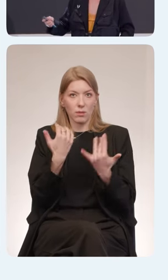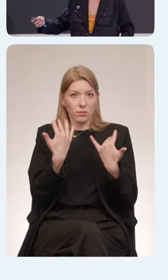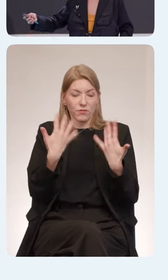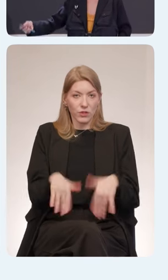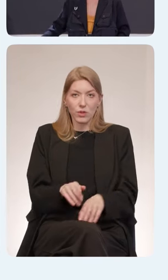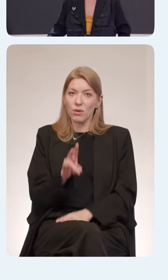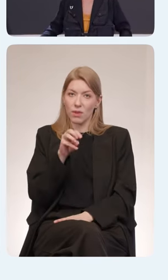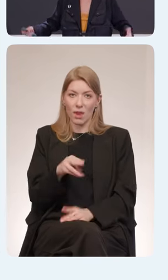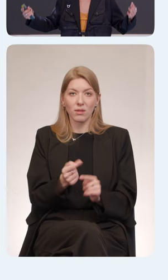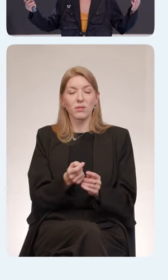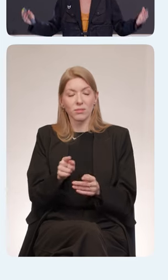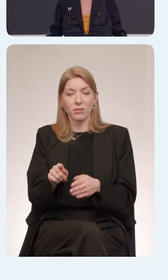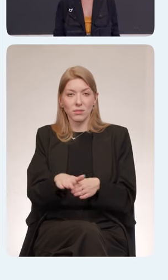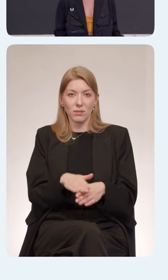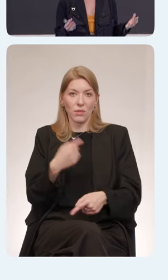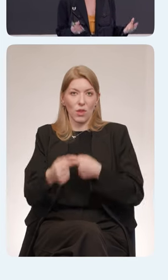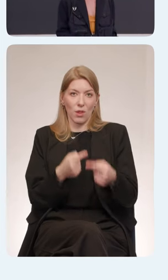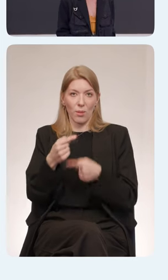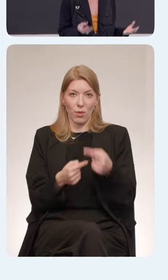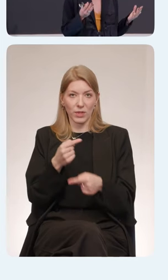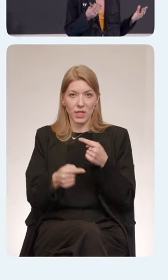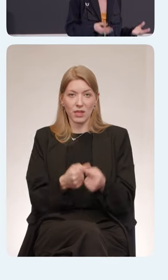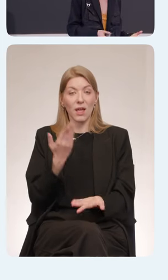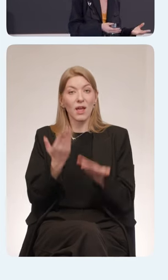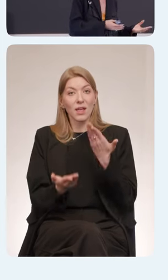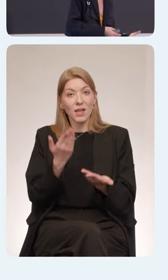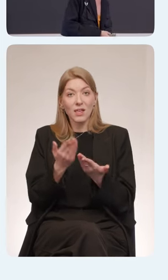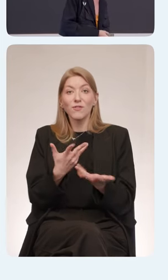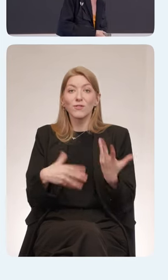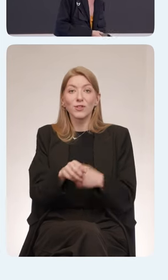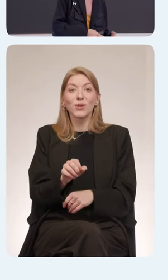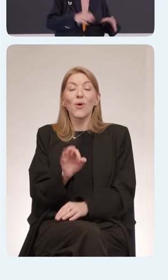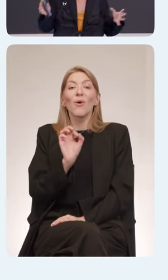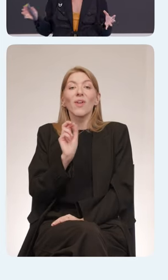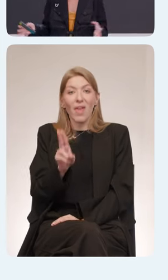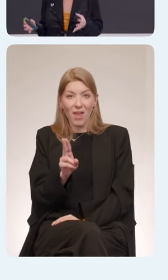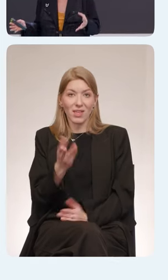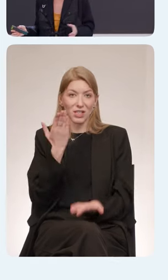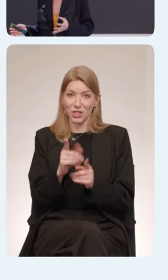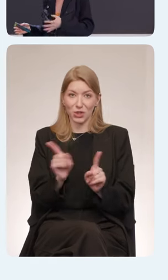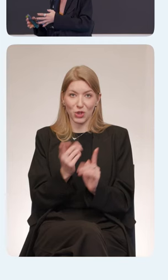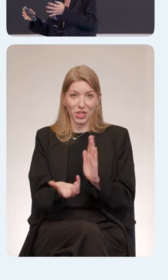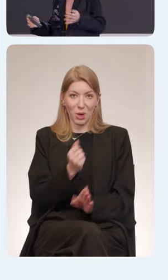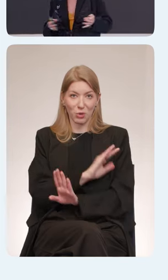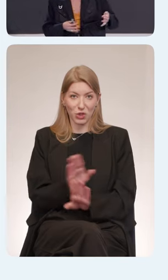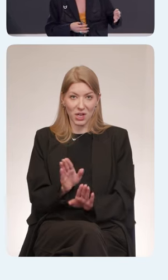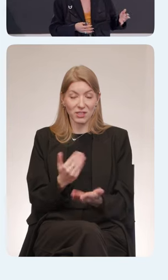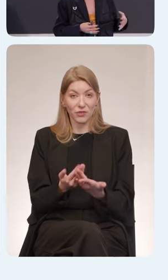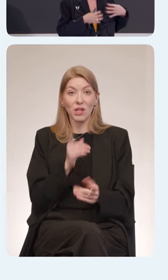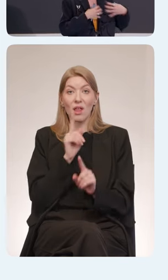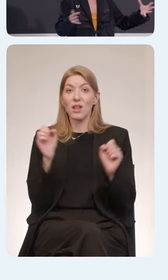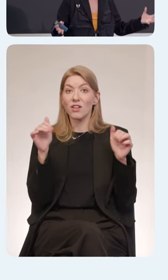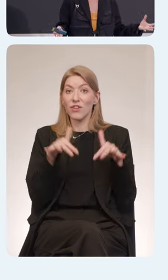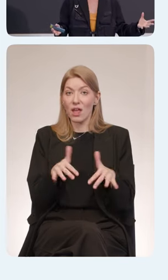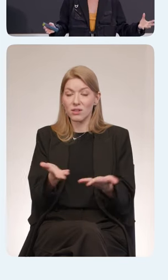Если кто-то не понял, то все окей, если что-то не получается. Знаете, мы на конференциях очень часто рассказываем